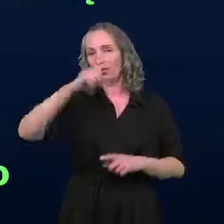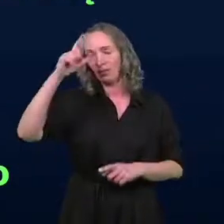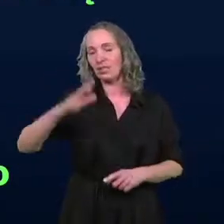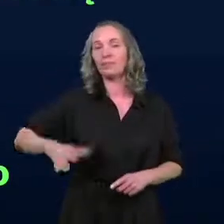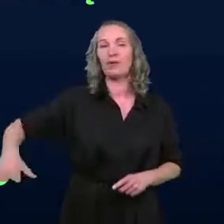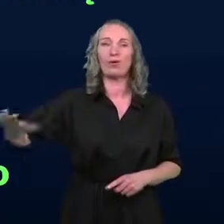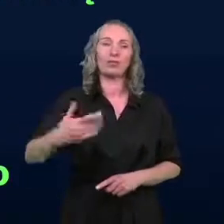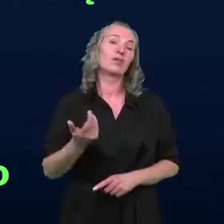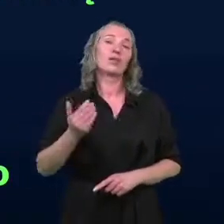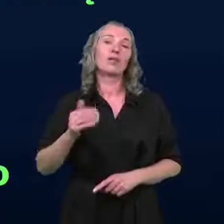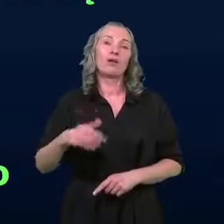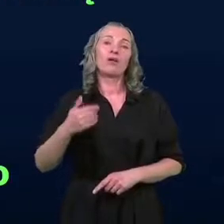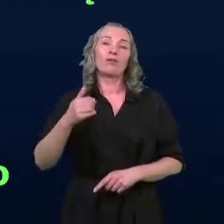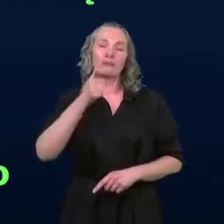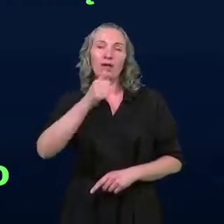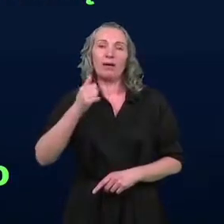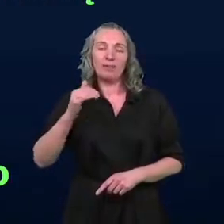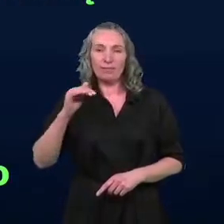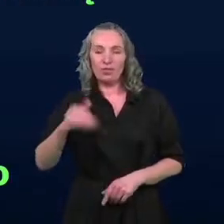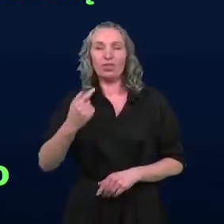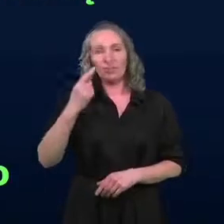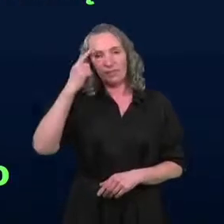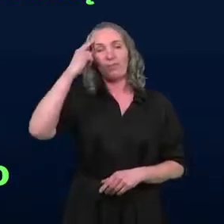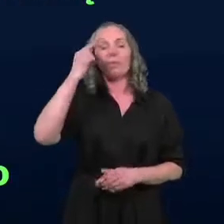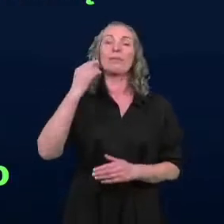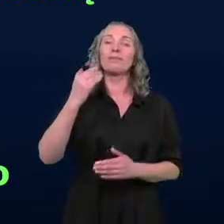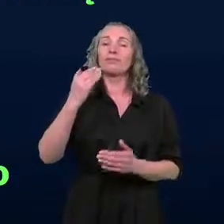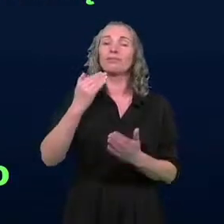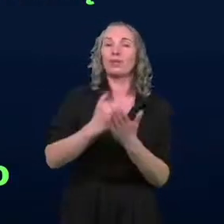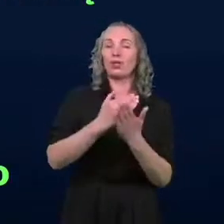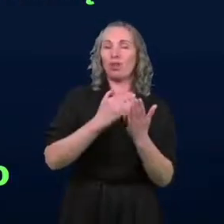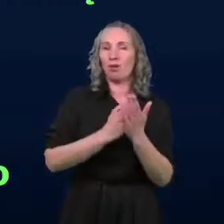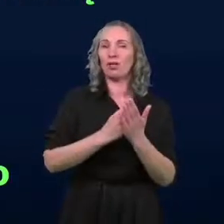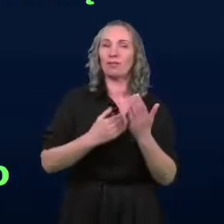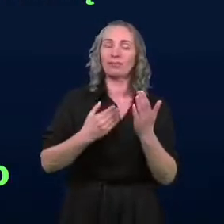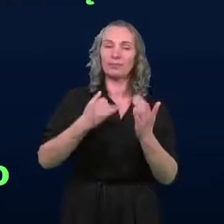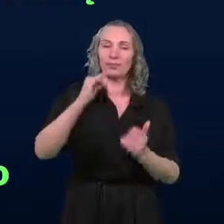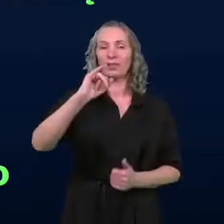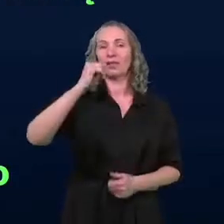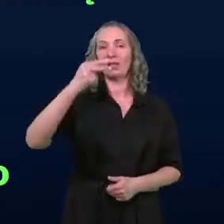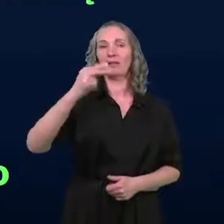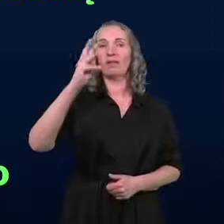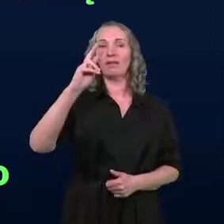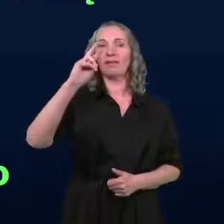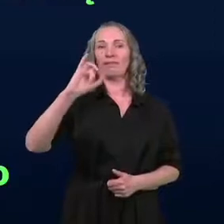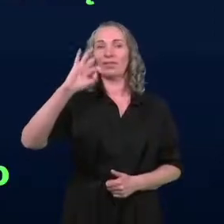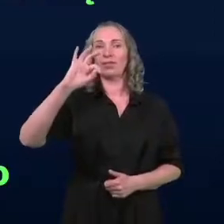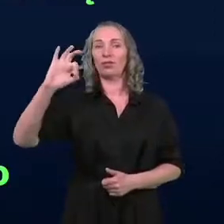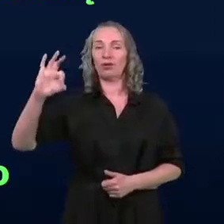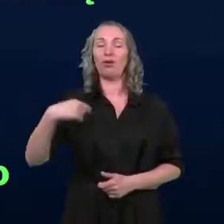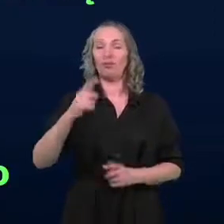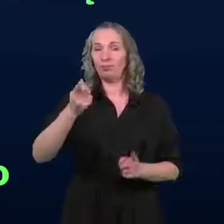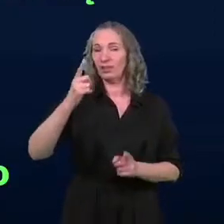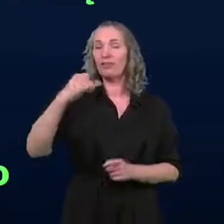oczywiście nie możemy wspomnieć o programie in vitro, włocławskim programie in vitro, który został nawet zauważony